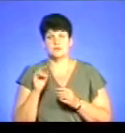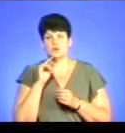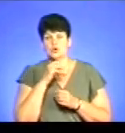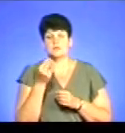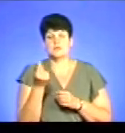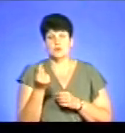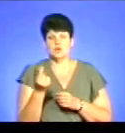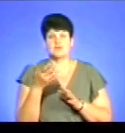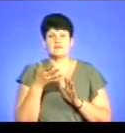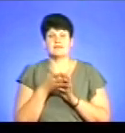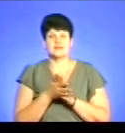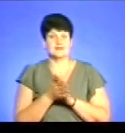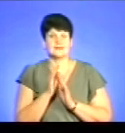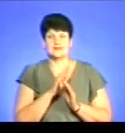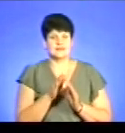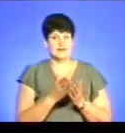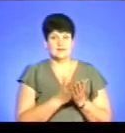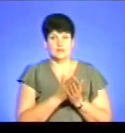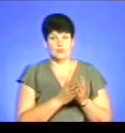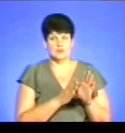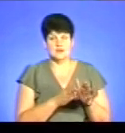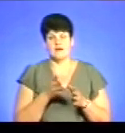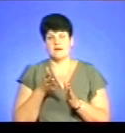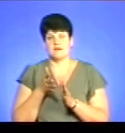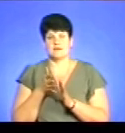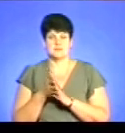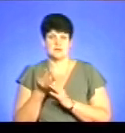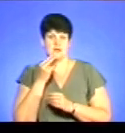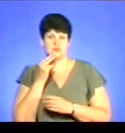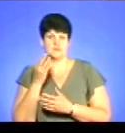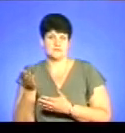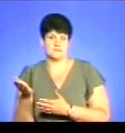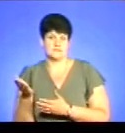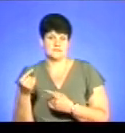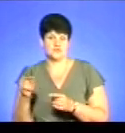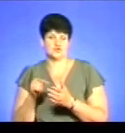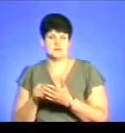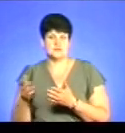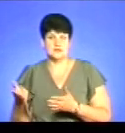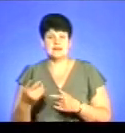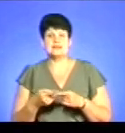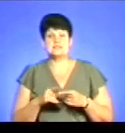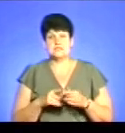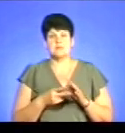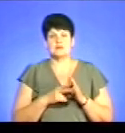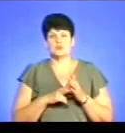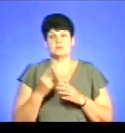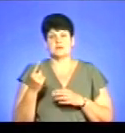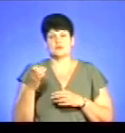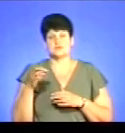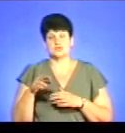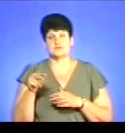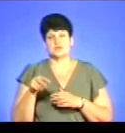кошти і витратити їх на інші цілі. Це планується з 1 січня